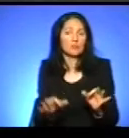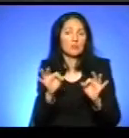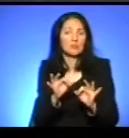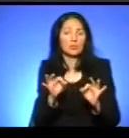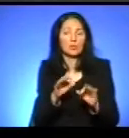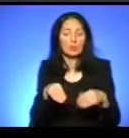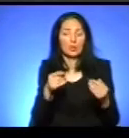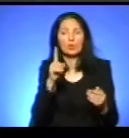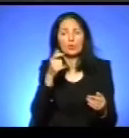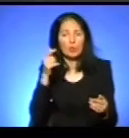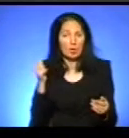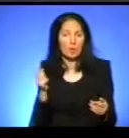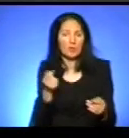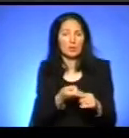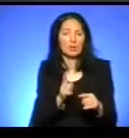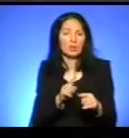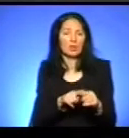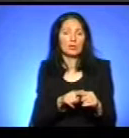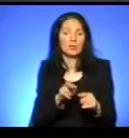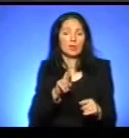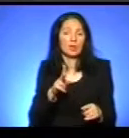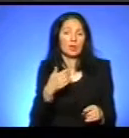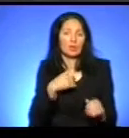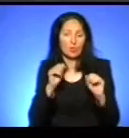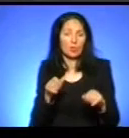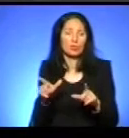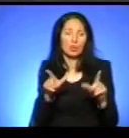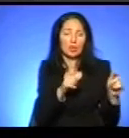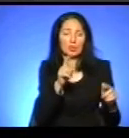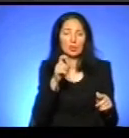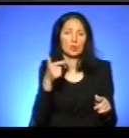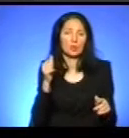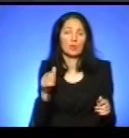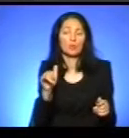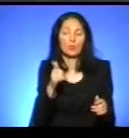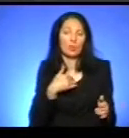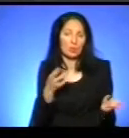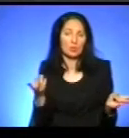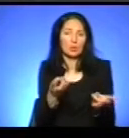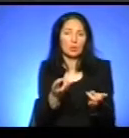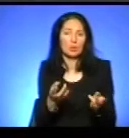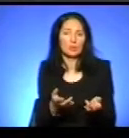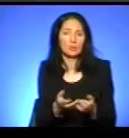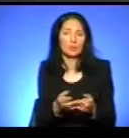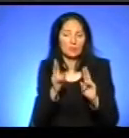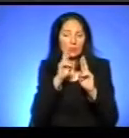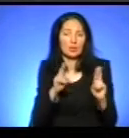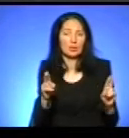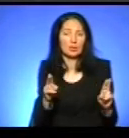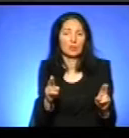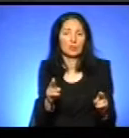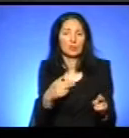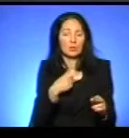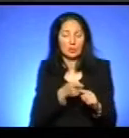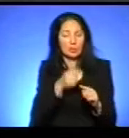дають 100 гривень за якийсь, як я можу за 100 гривень їхати, де мені треба? Не знаю, того не можу